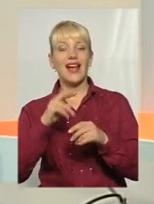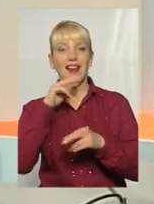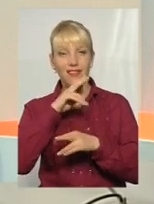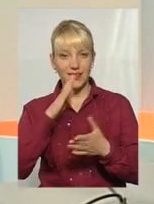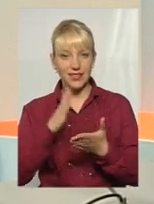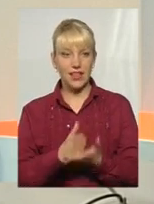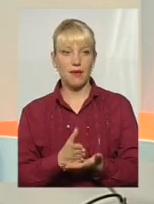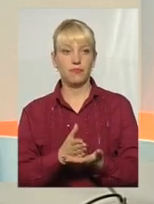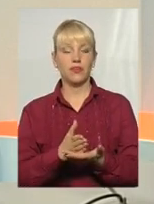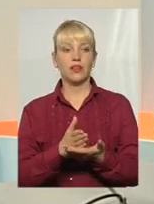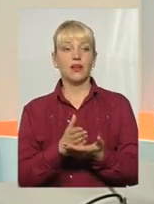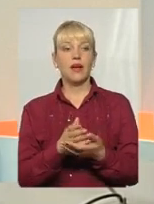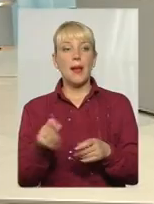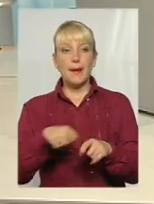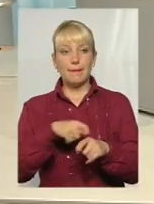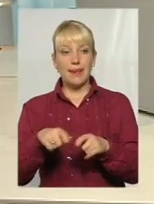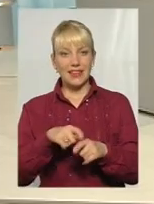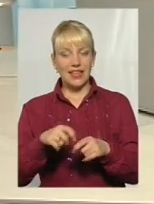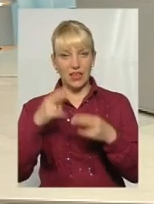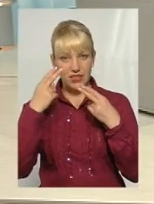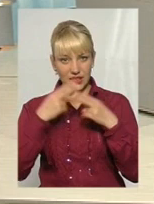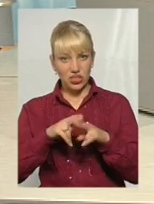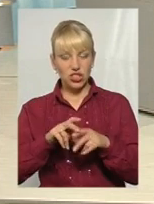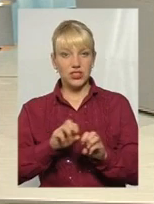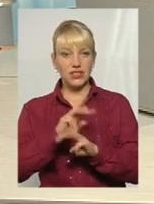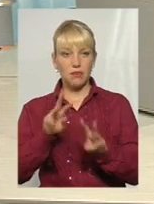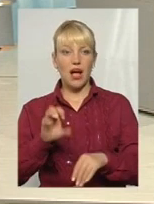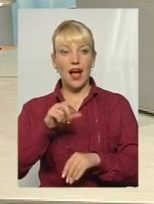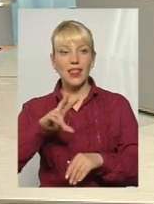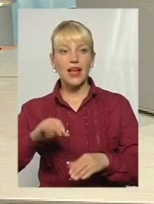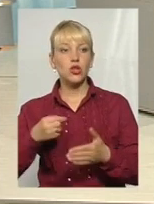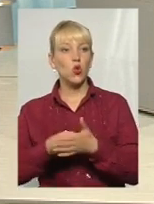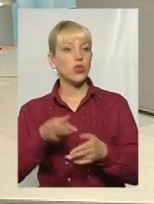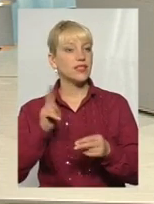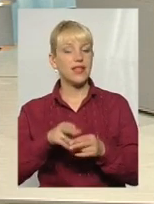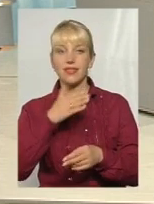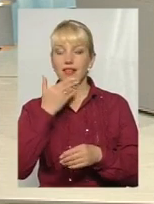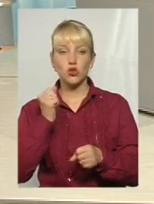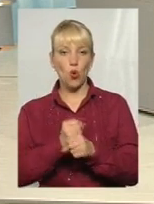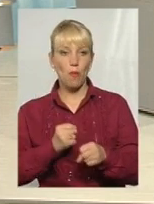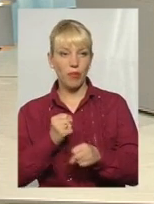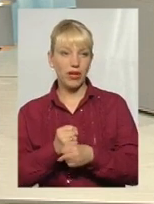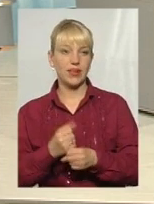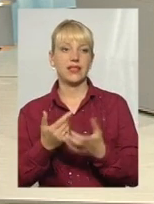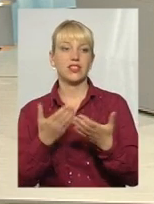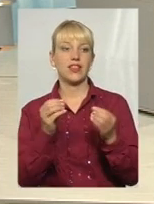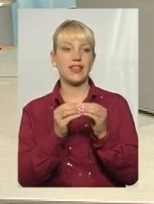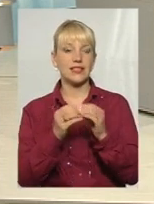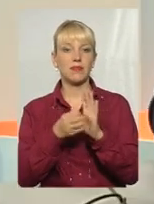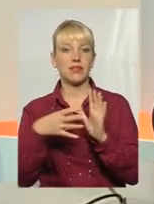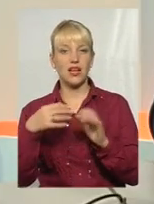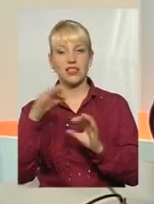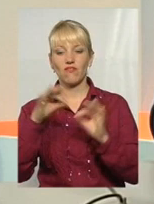є обладнання, матеріально-технічне є. Але все до кінця ми не зробили. Ми ще 10-15%